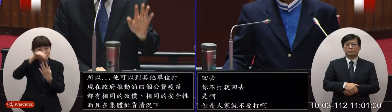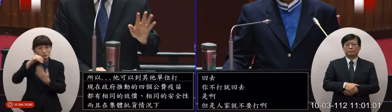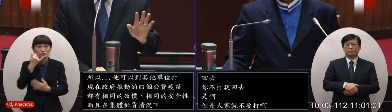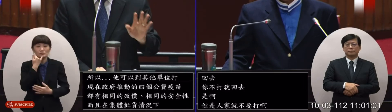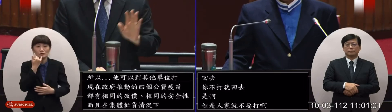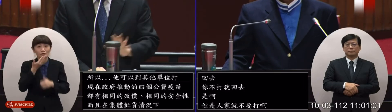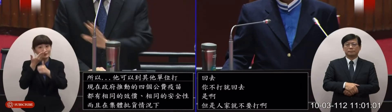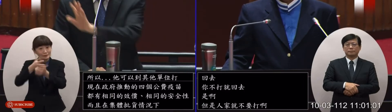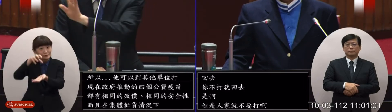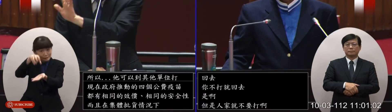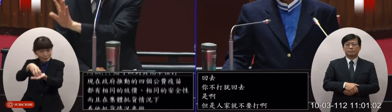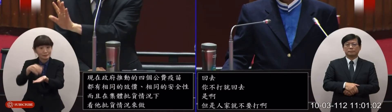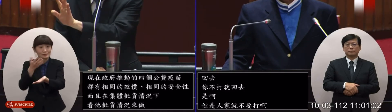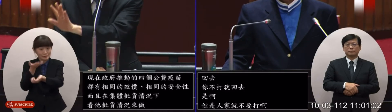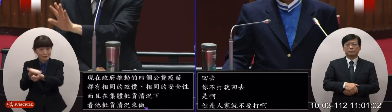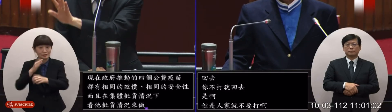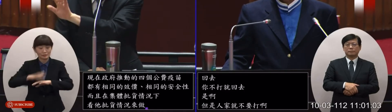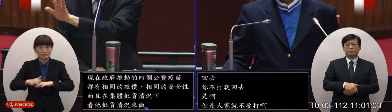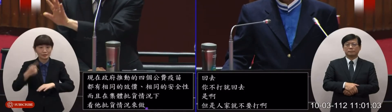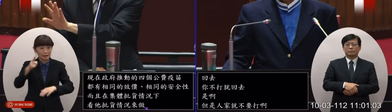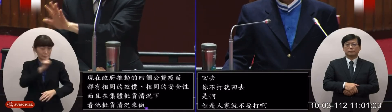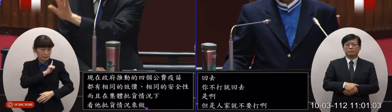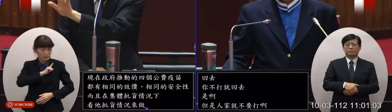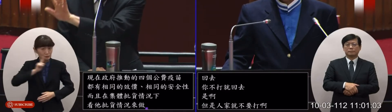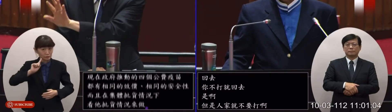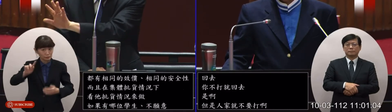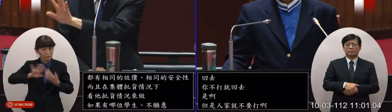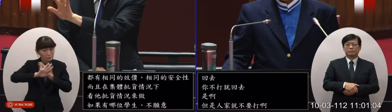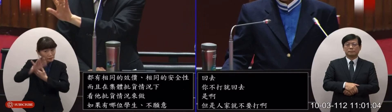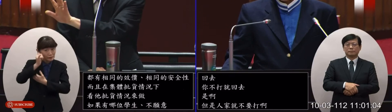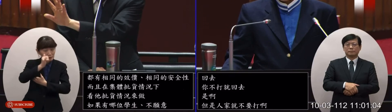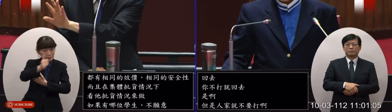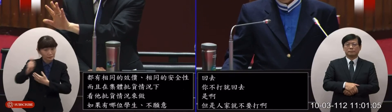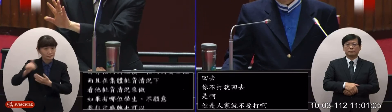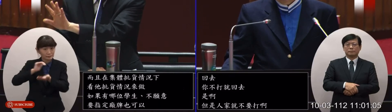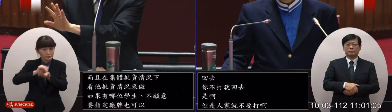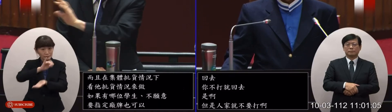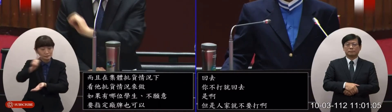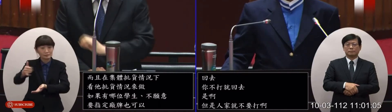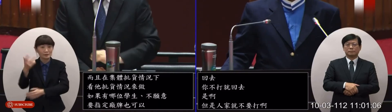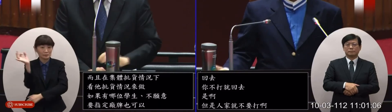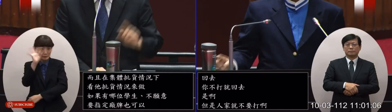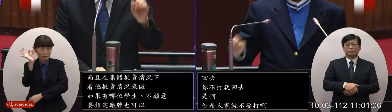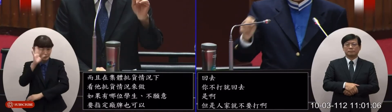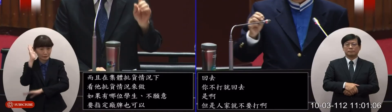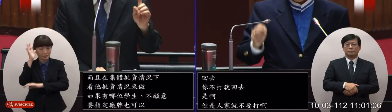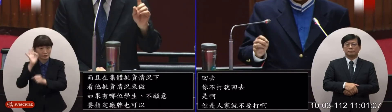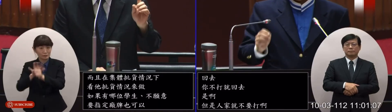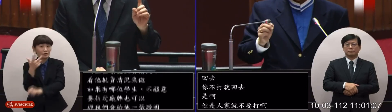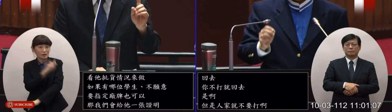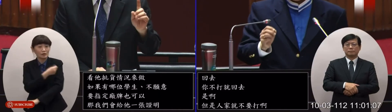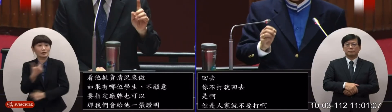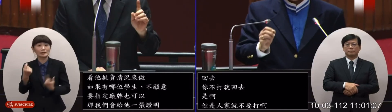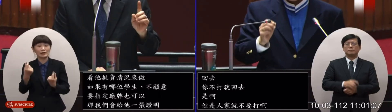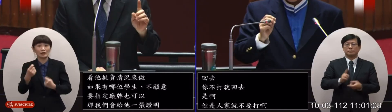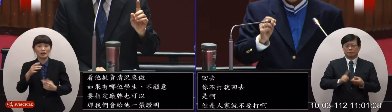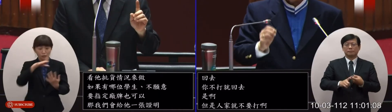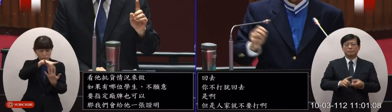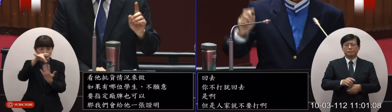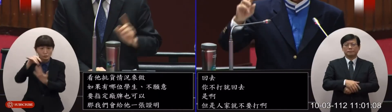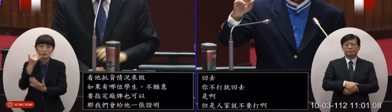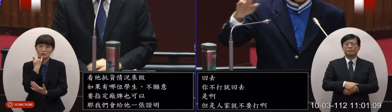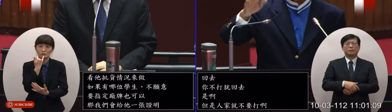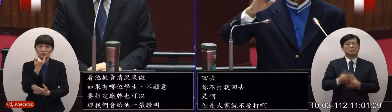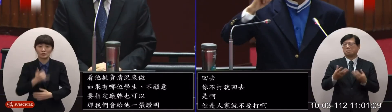他一張證明他可以自己去診所去接受這個免費的預防接種所以還是有選擇權